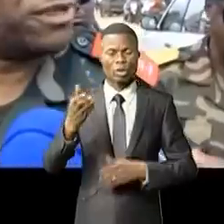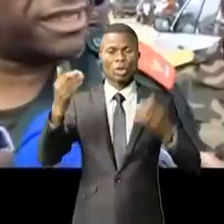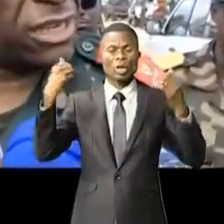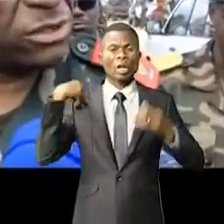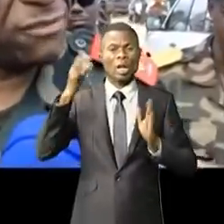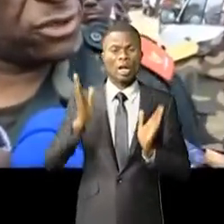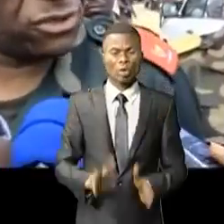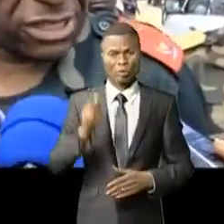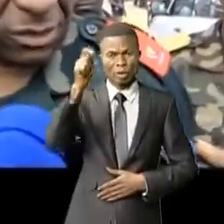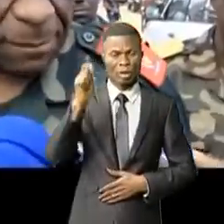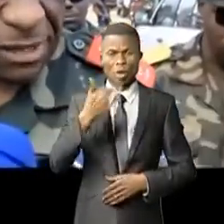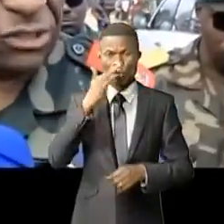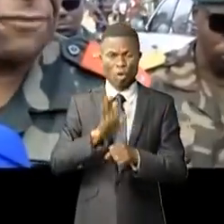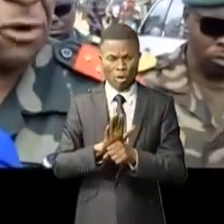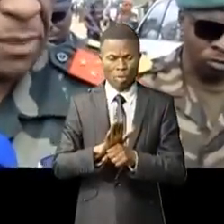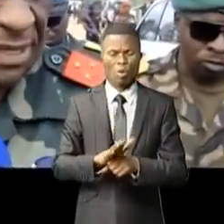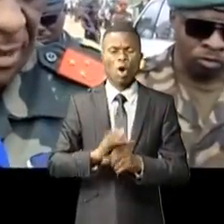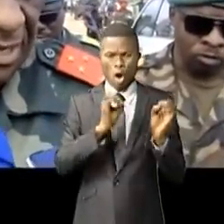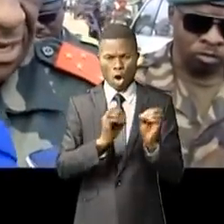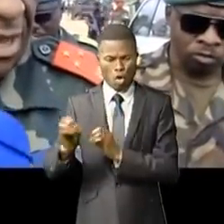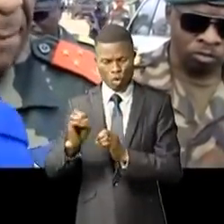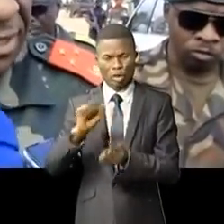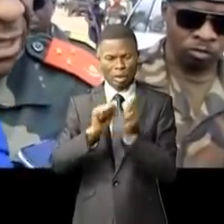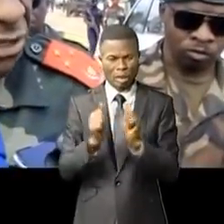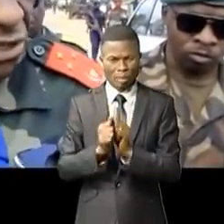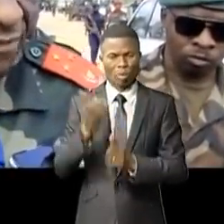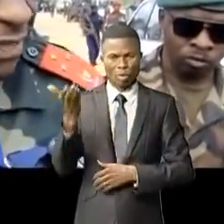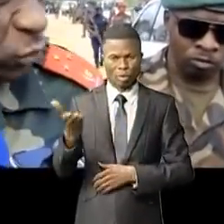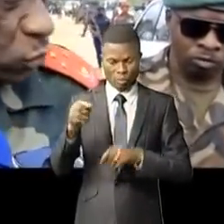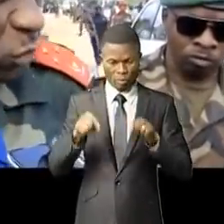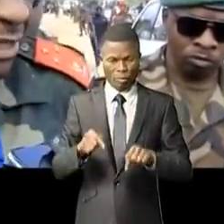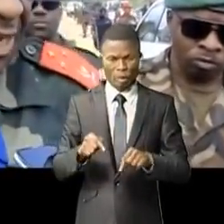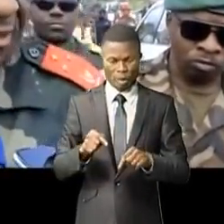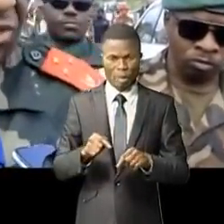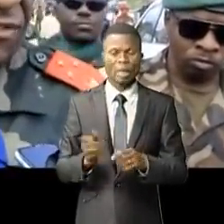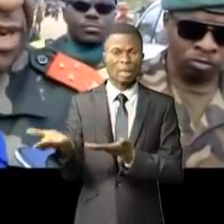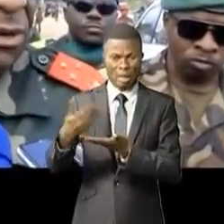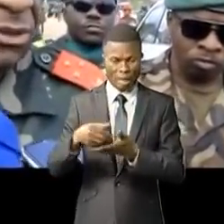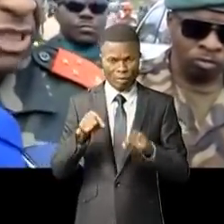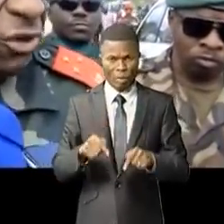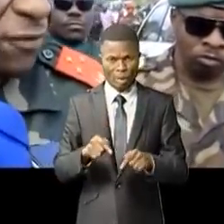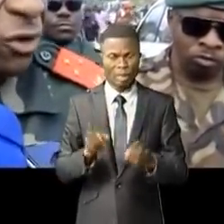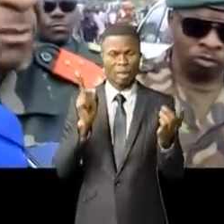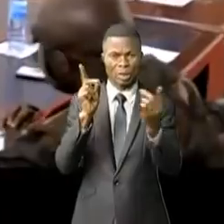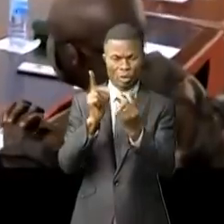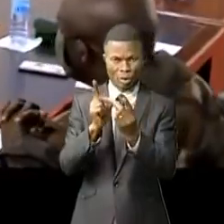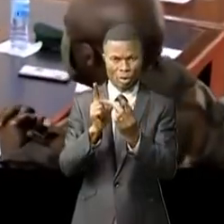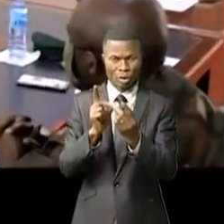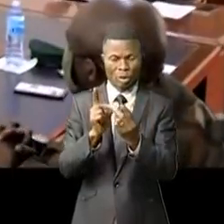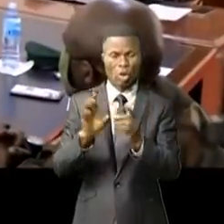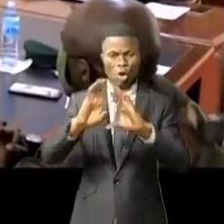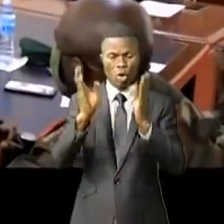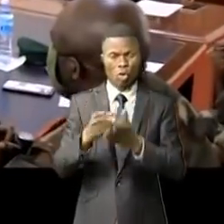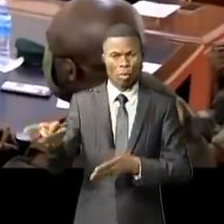Luboyan Kachoma-Jouni promet remettre de l'ordre dans ses secteurs. Maintenant que je reviens tout de suite là, je vais rencontrer, je fais le comité